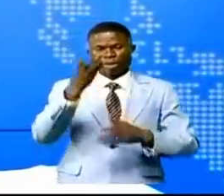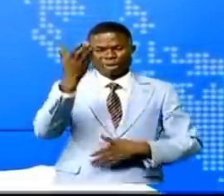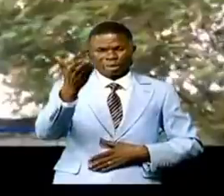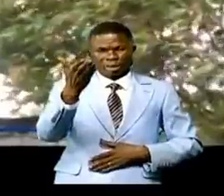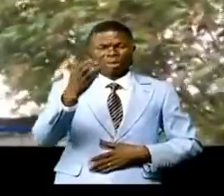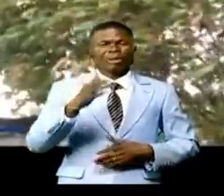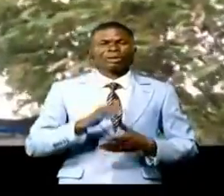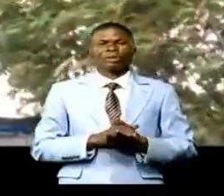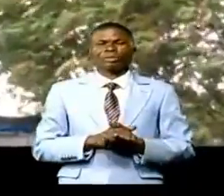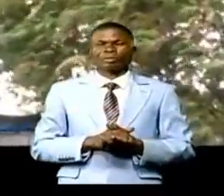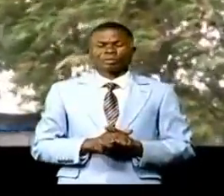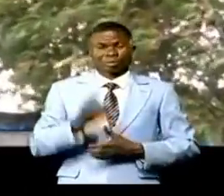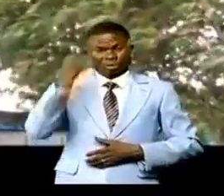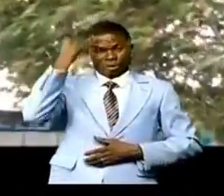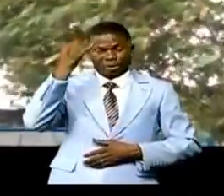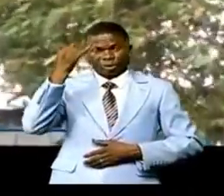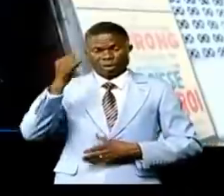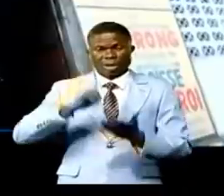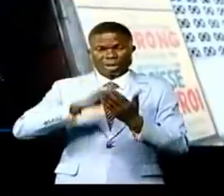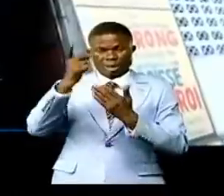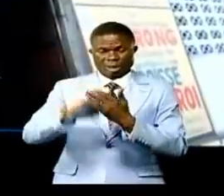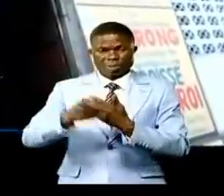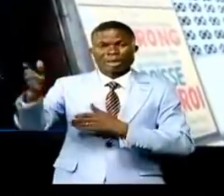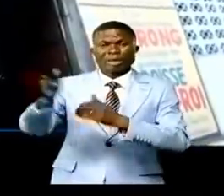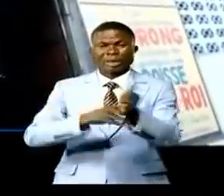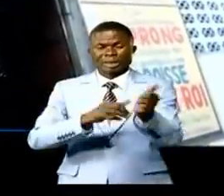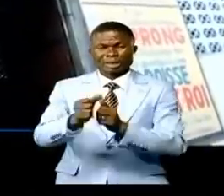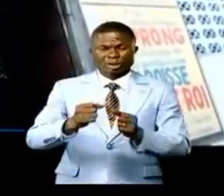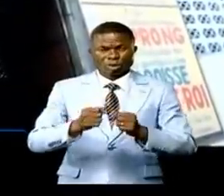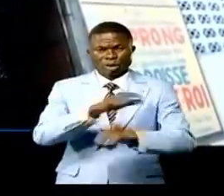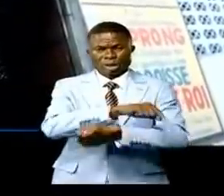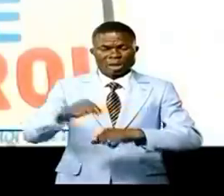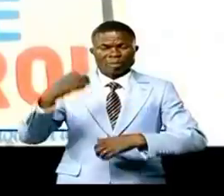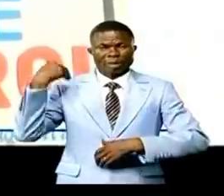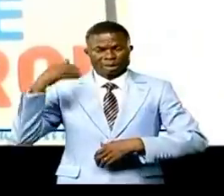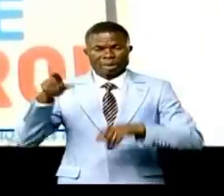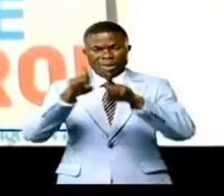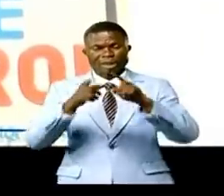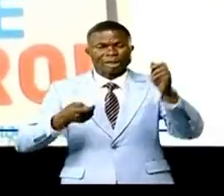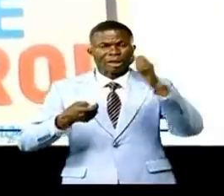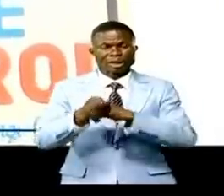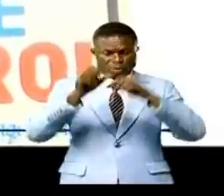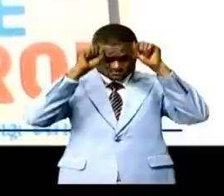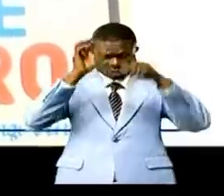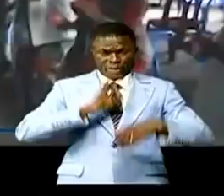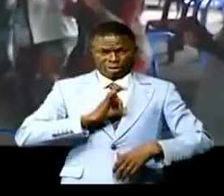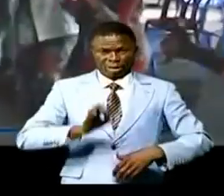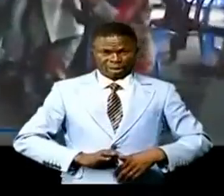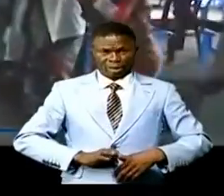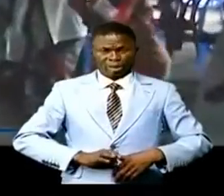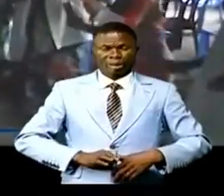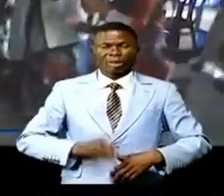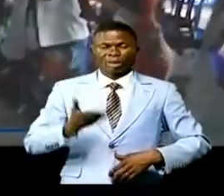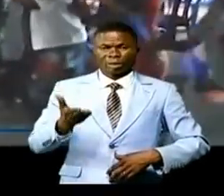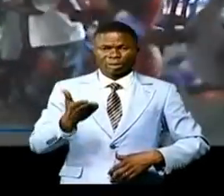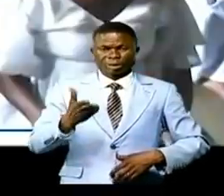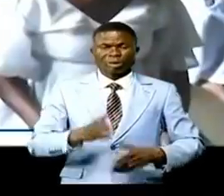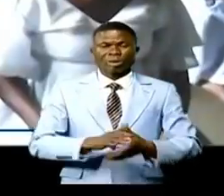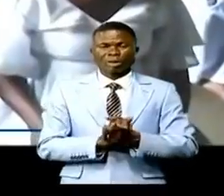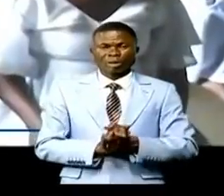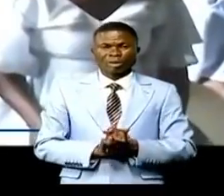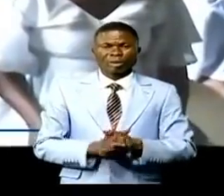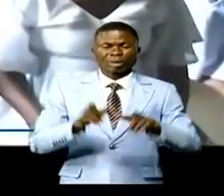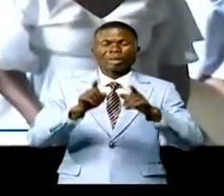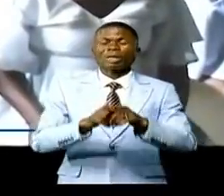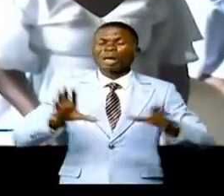Panda. La tentative du plan de déstabilisation des institutions établies démocratiquement par la prise de pouvoir, des forces et